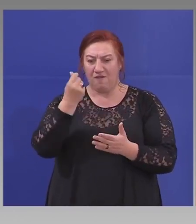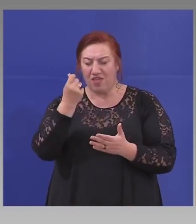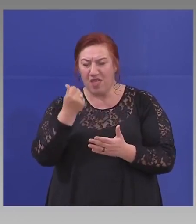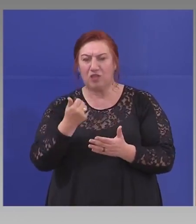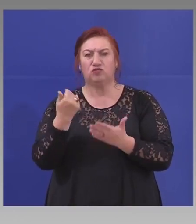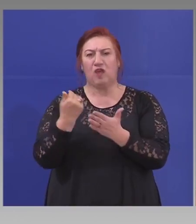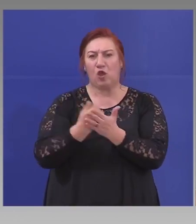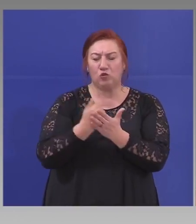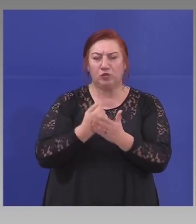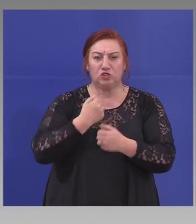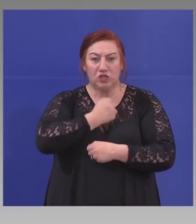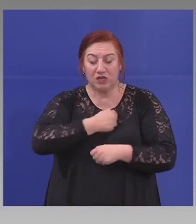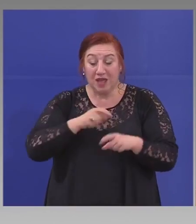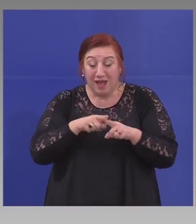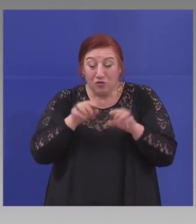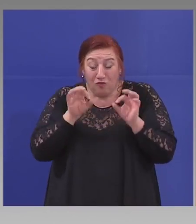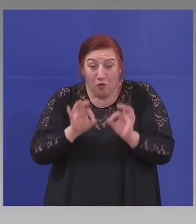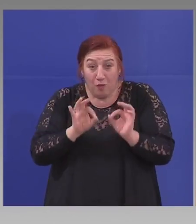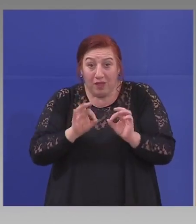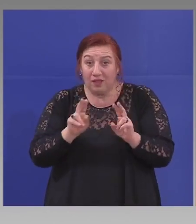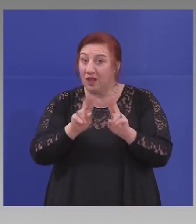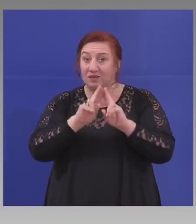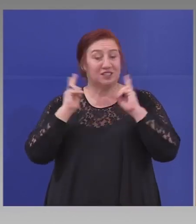момента, света не познава.